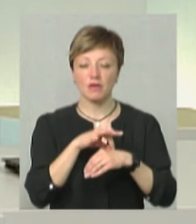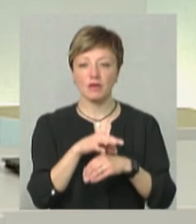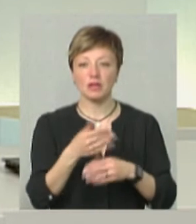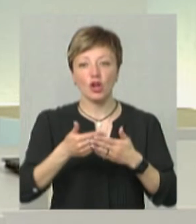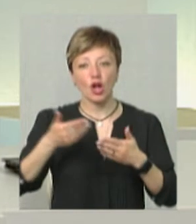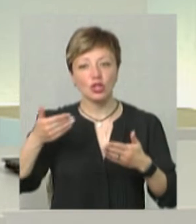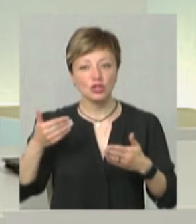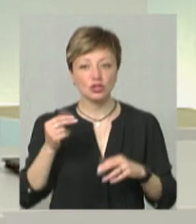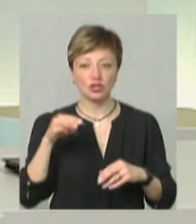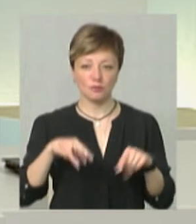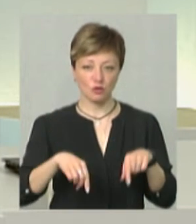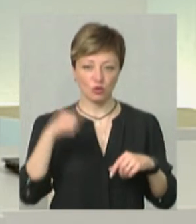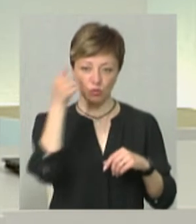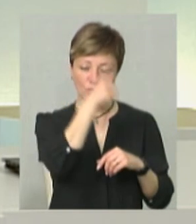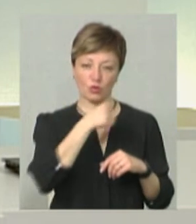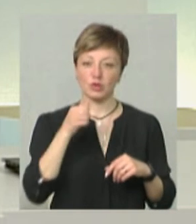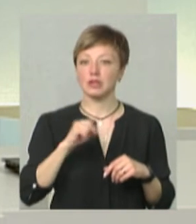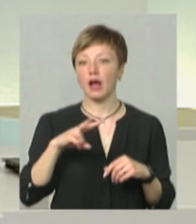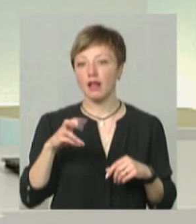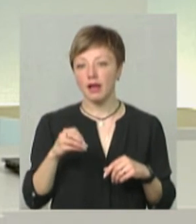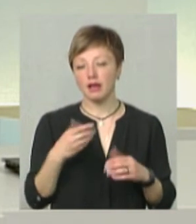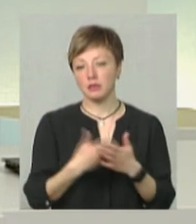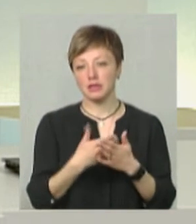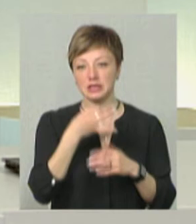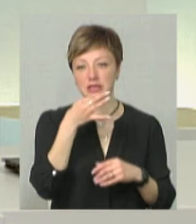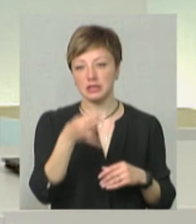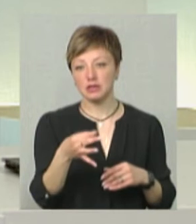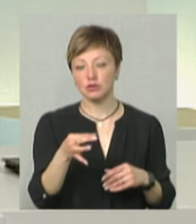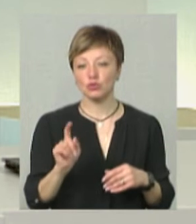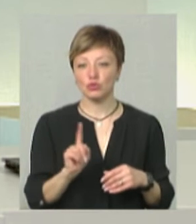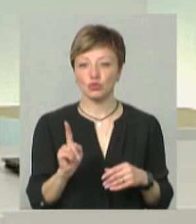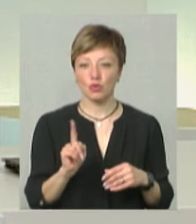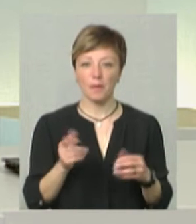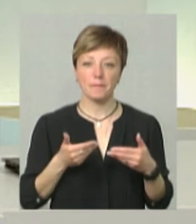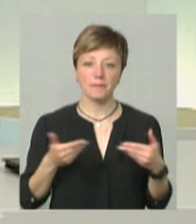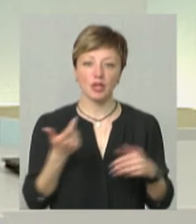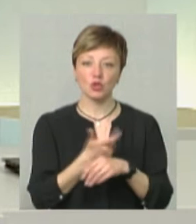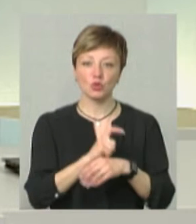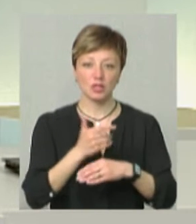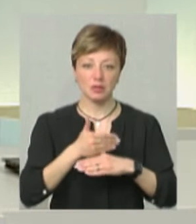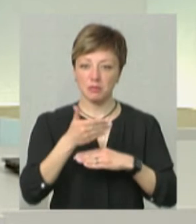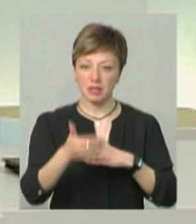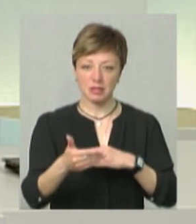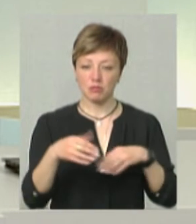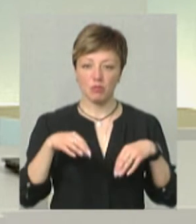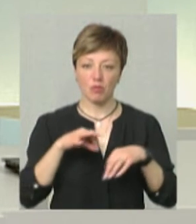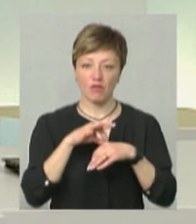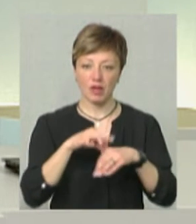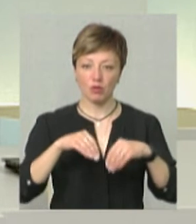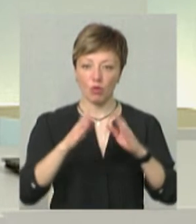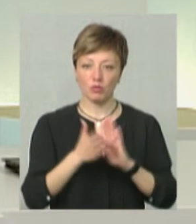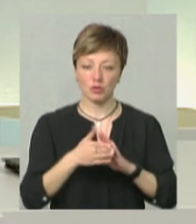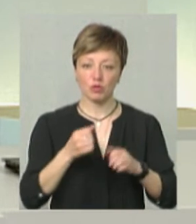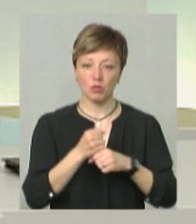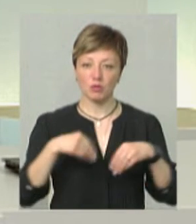набагато раніше, ніж у цьому році. Але сказати, що ми дуже запізнюємося з проведенням комплексу